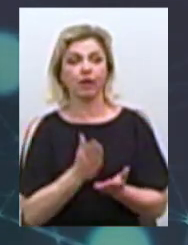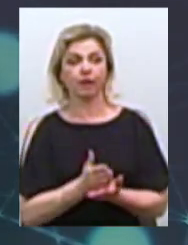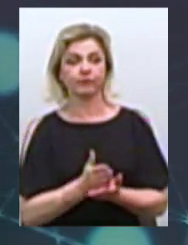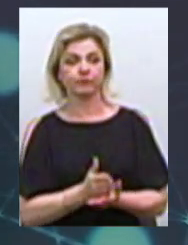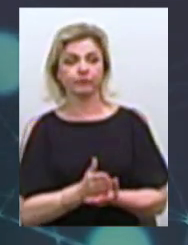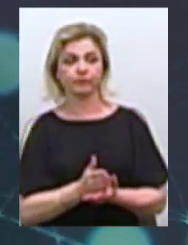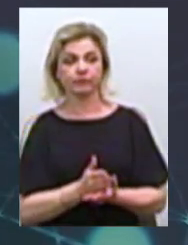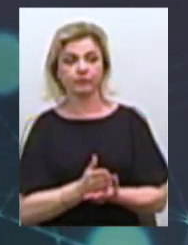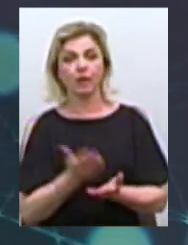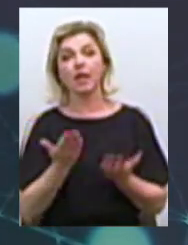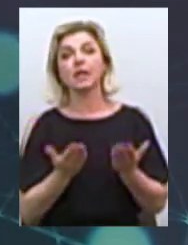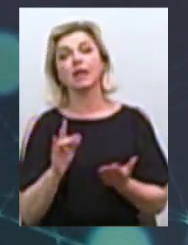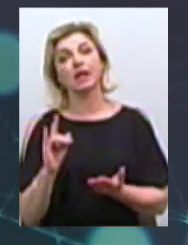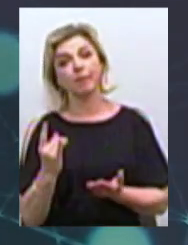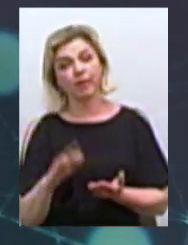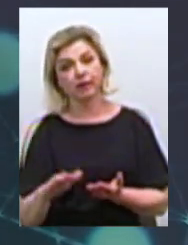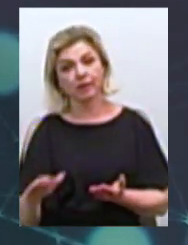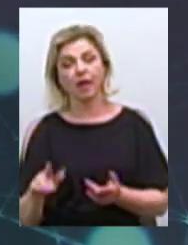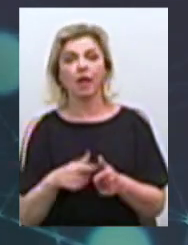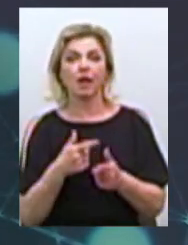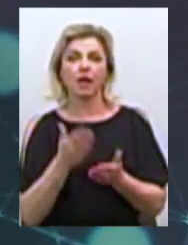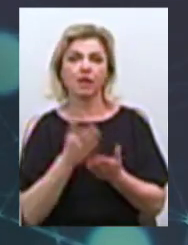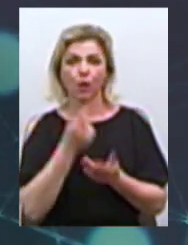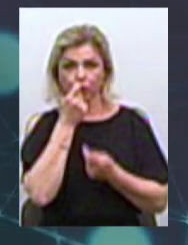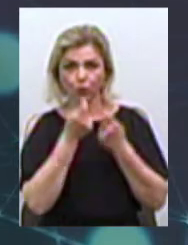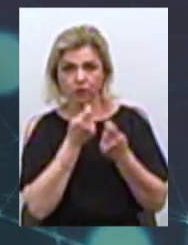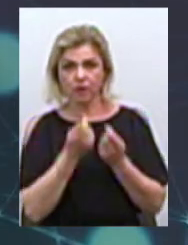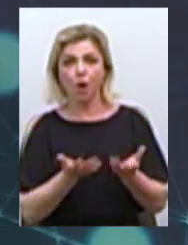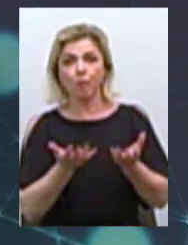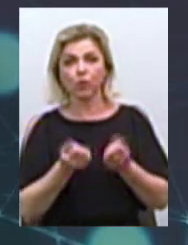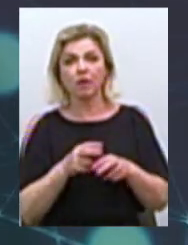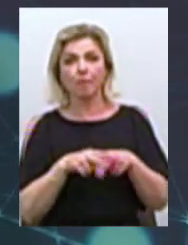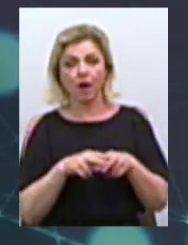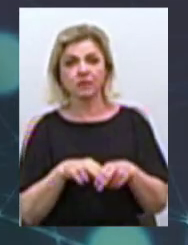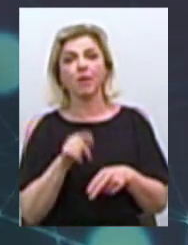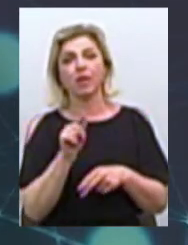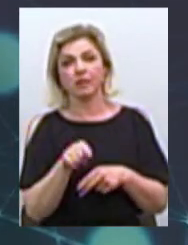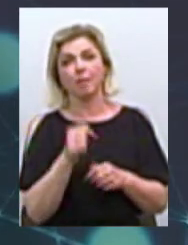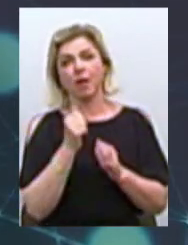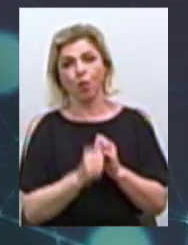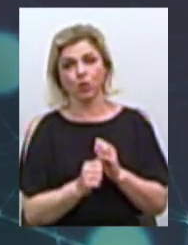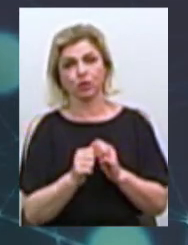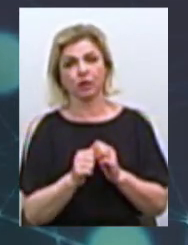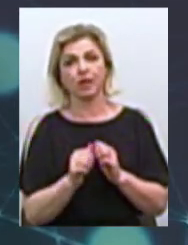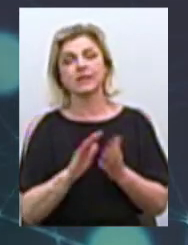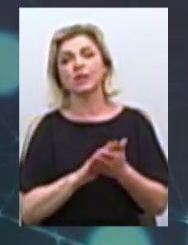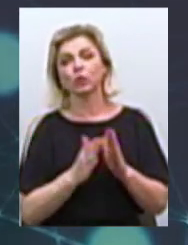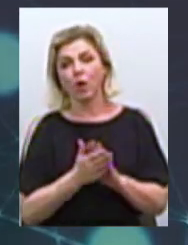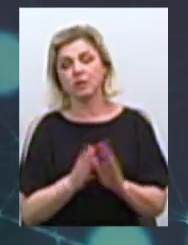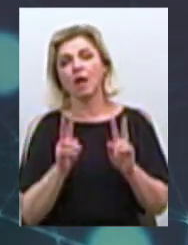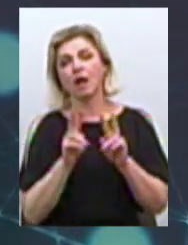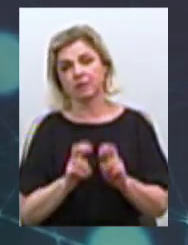це дитина або є якісь нюанси в отриманні паспорту, то там кожна ситуація